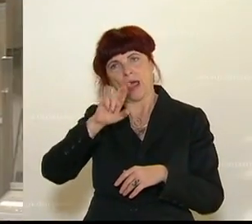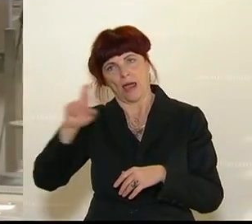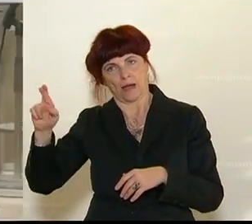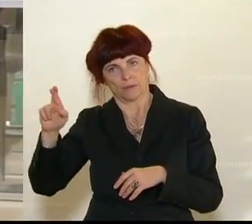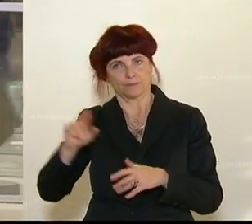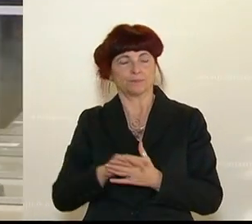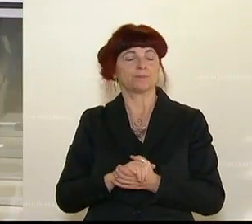muss klimafit sein.